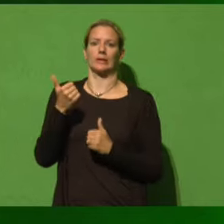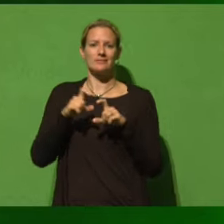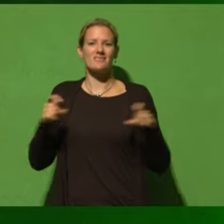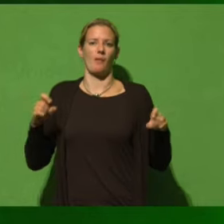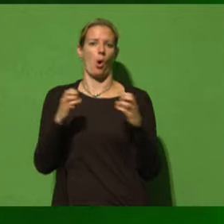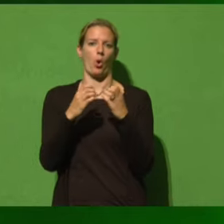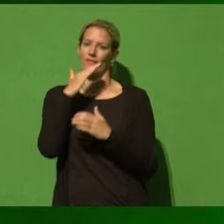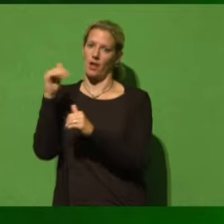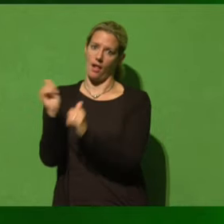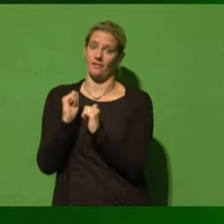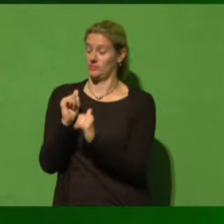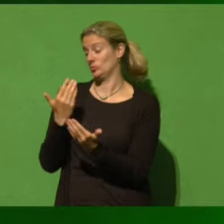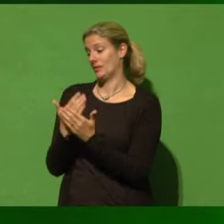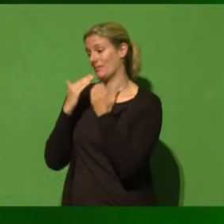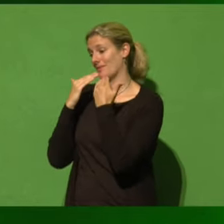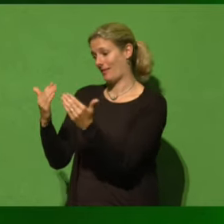Deshalb auch von mir, danke Harald.